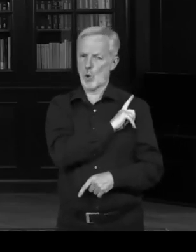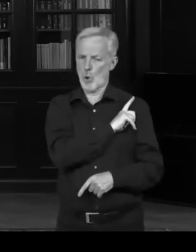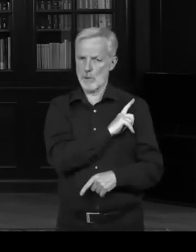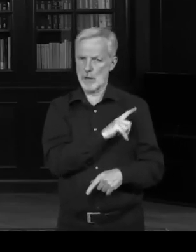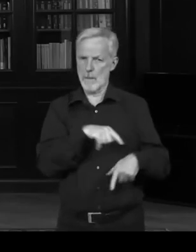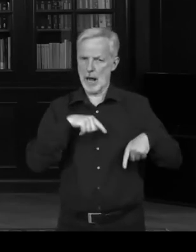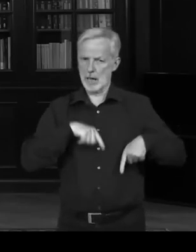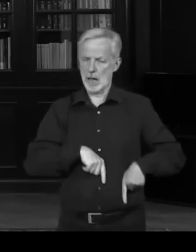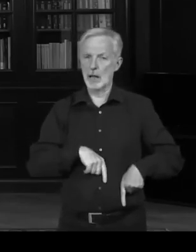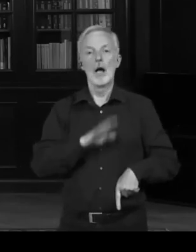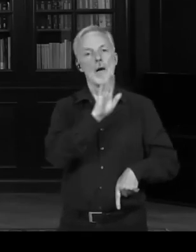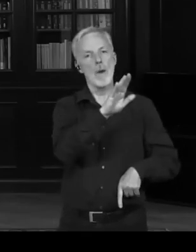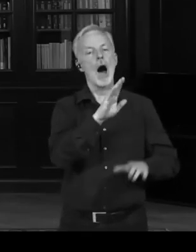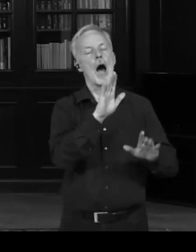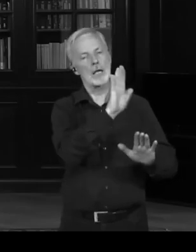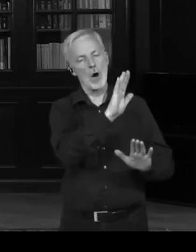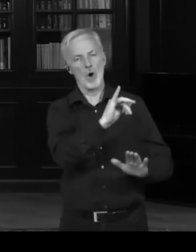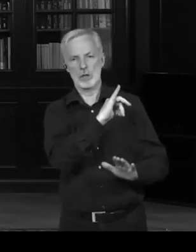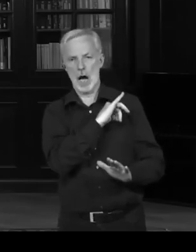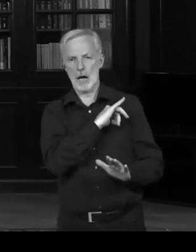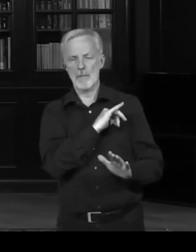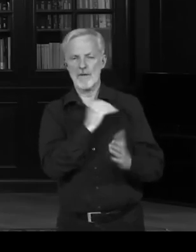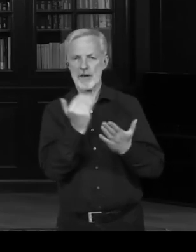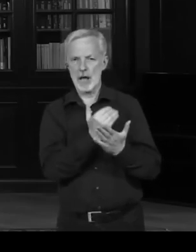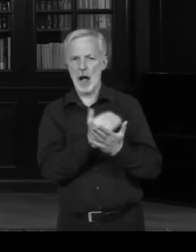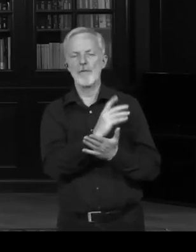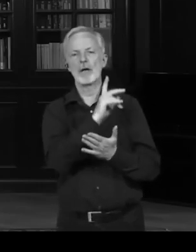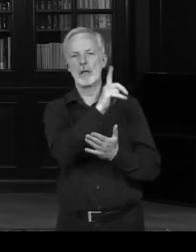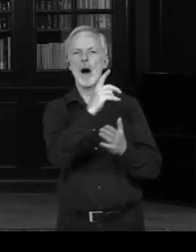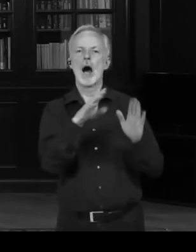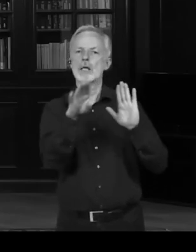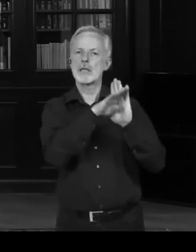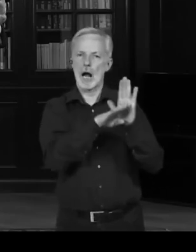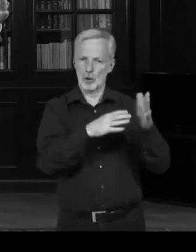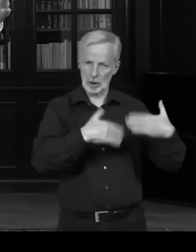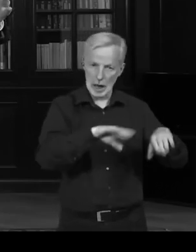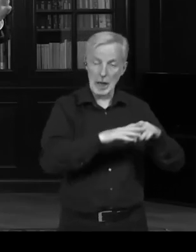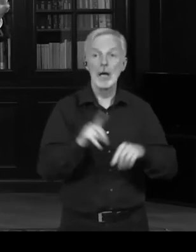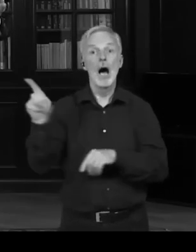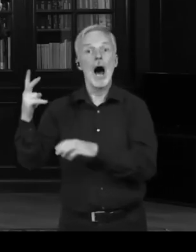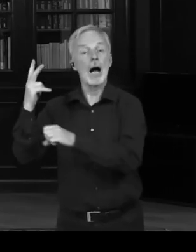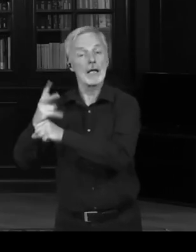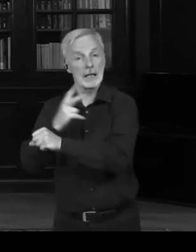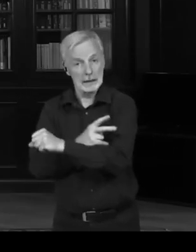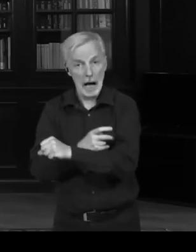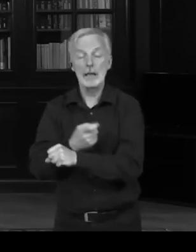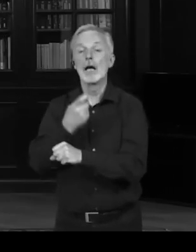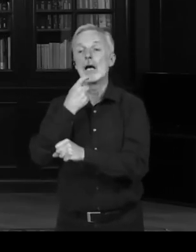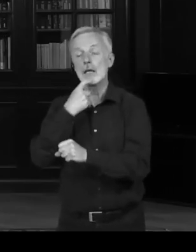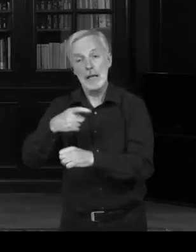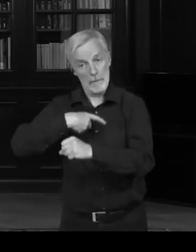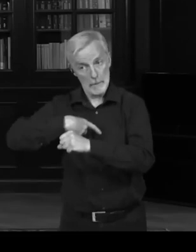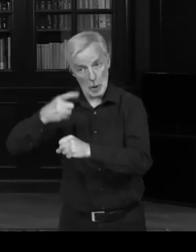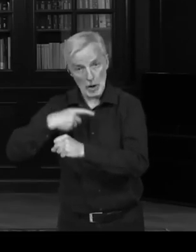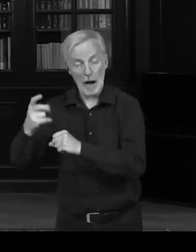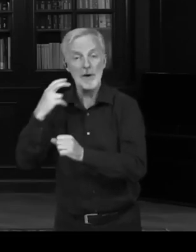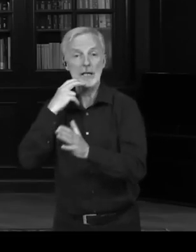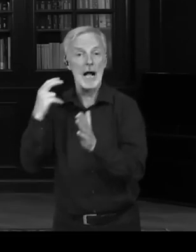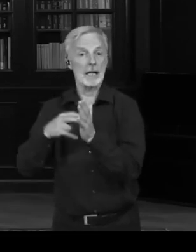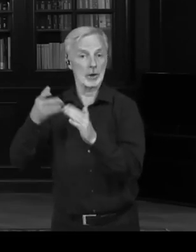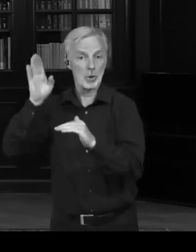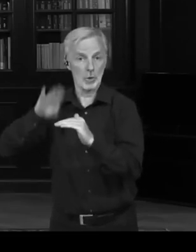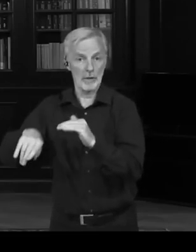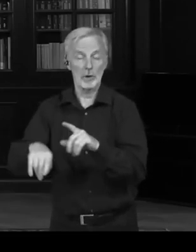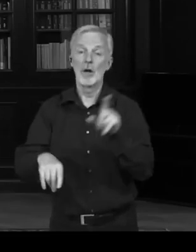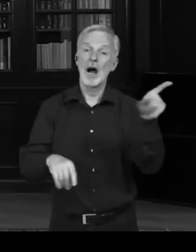omlouvám se, ale prostě jsem tak rozhořčen, že budu volit někde i trošičku bizární slova. Nicméně, co chci říct